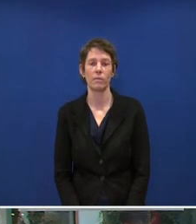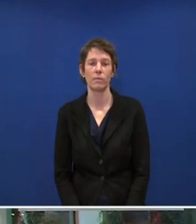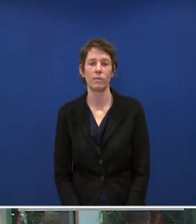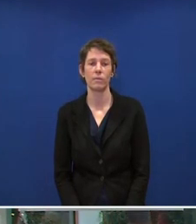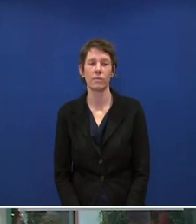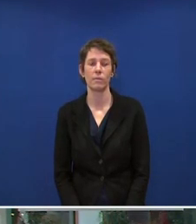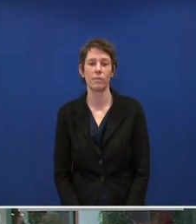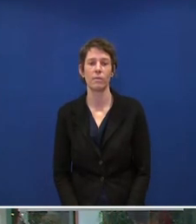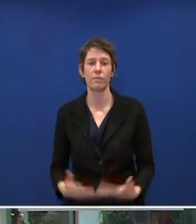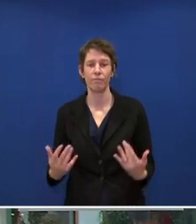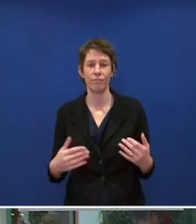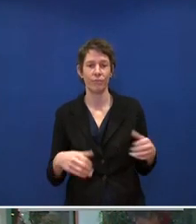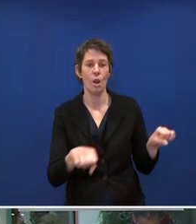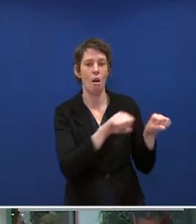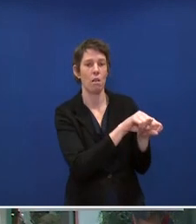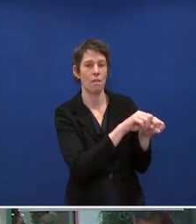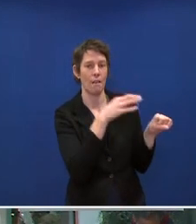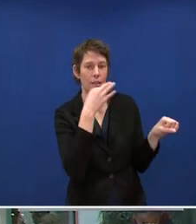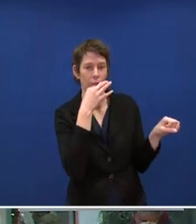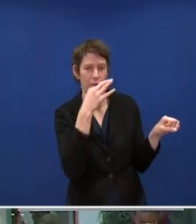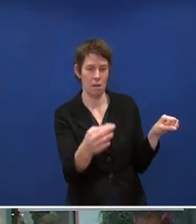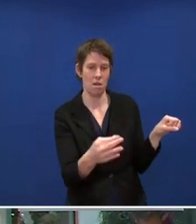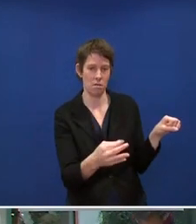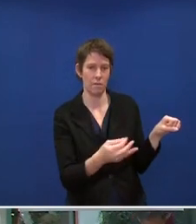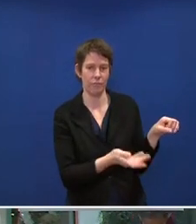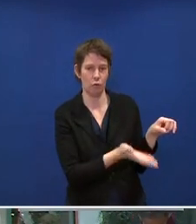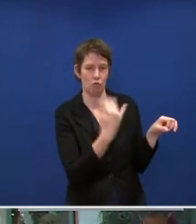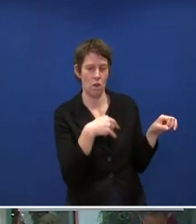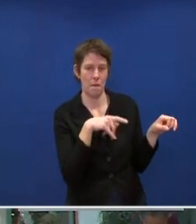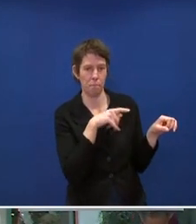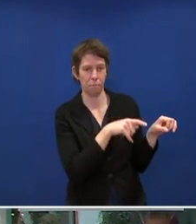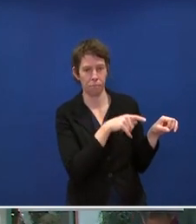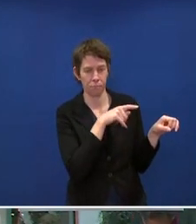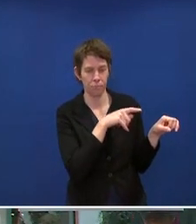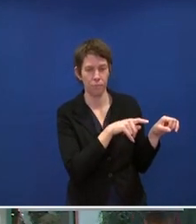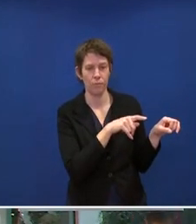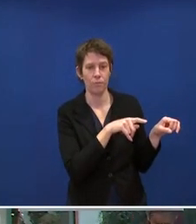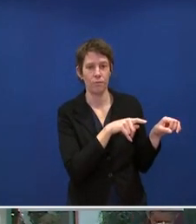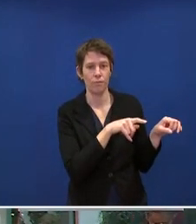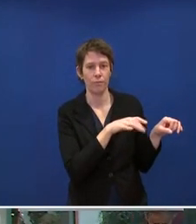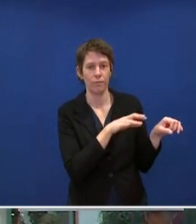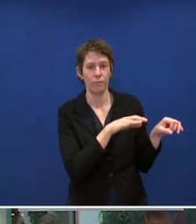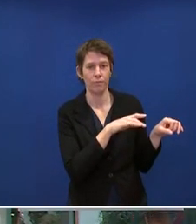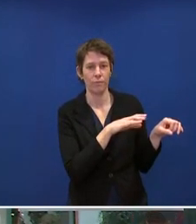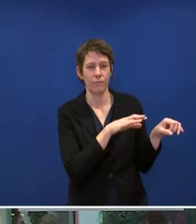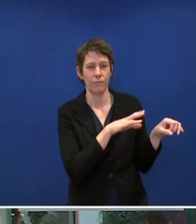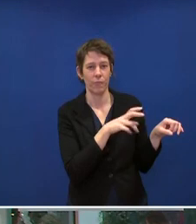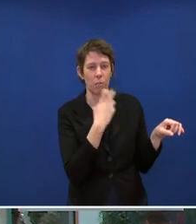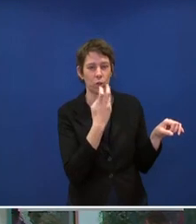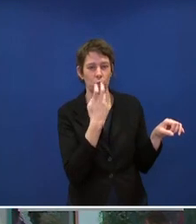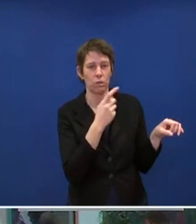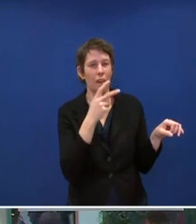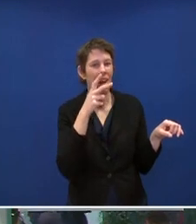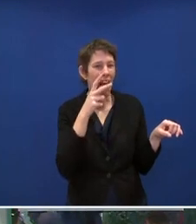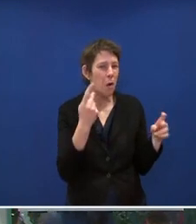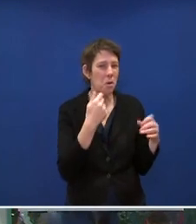Und zwar kommt die Frage von Herrn